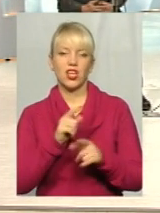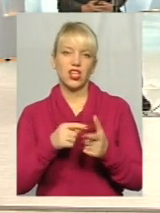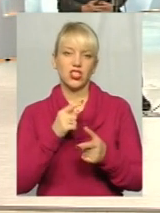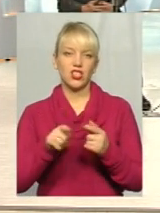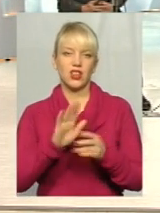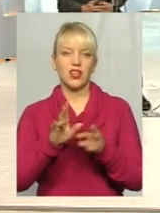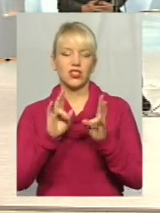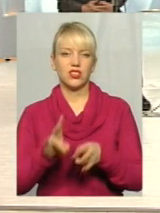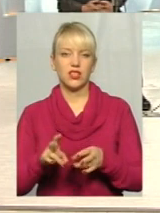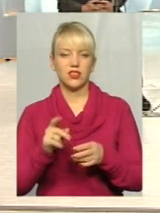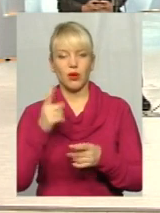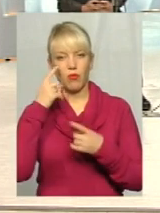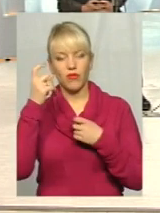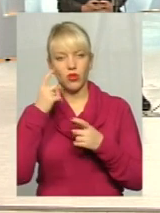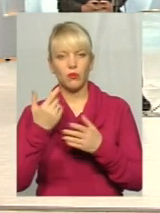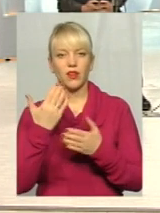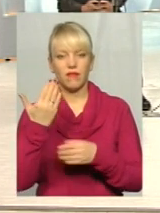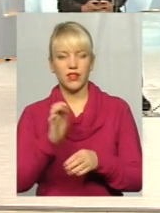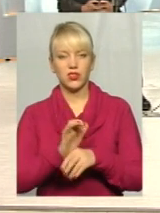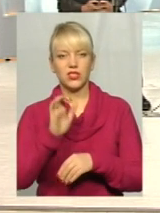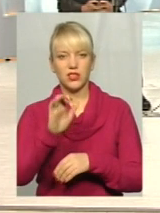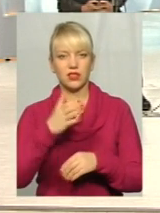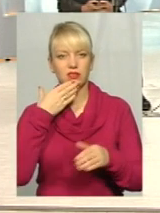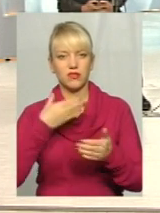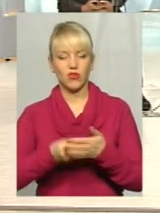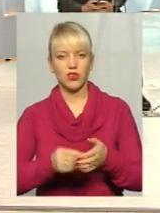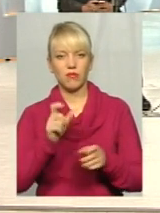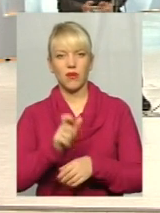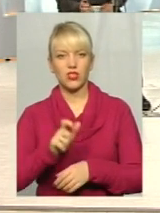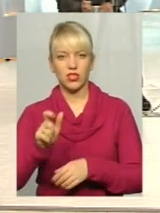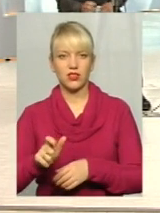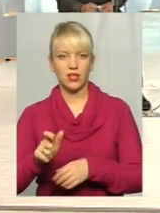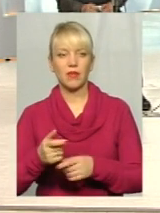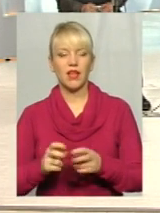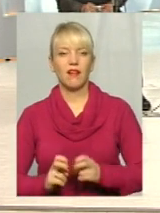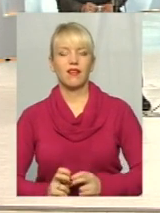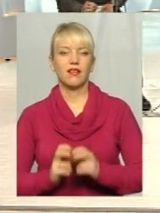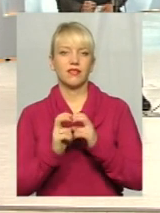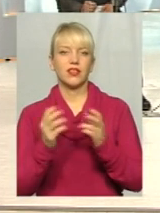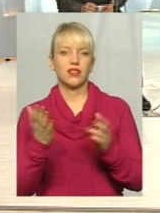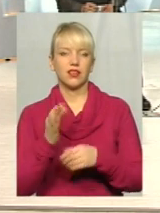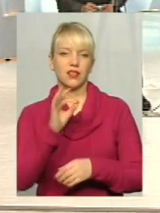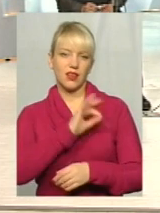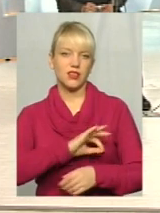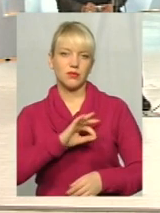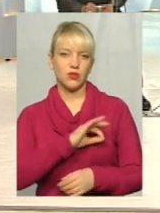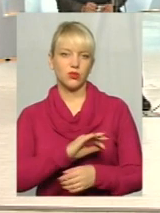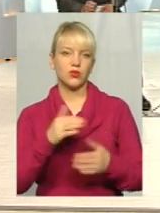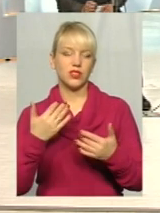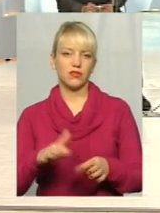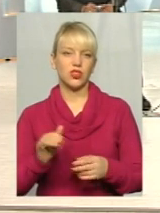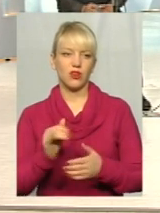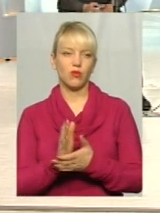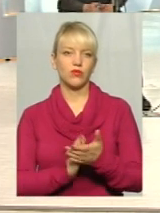розіслали своїм, ну, власне, тим мешканцям, які ліфти, яких есплуатуються вже і